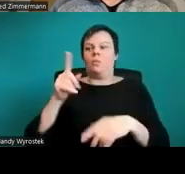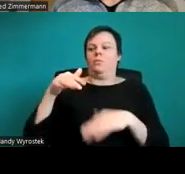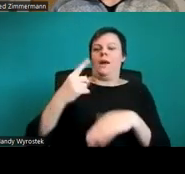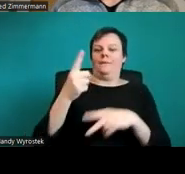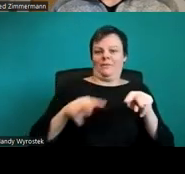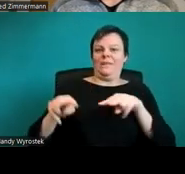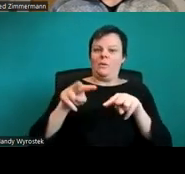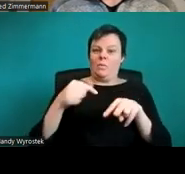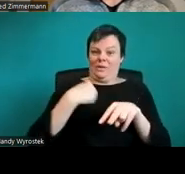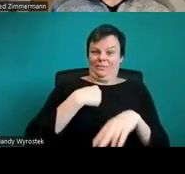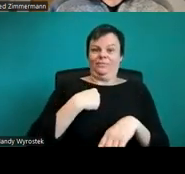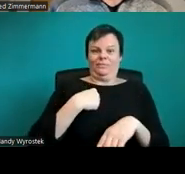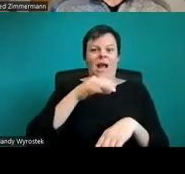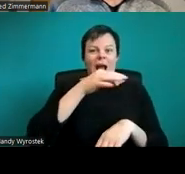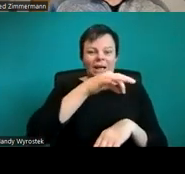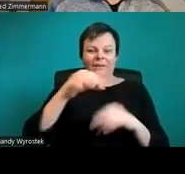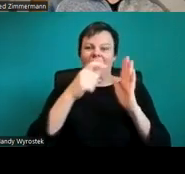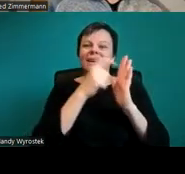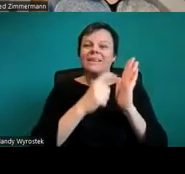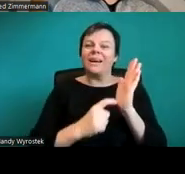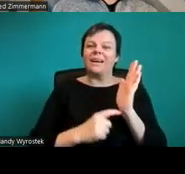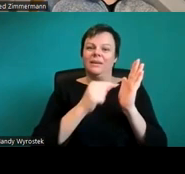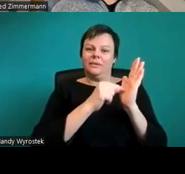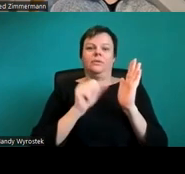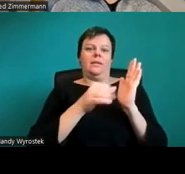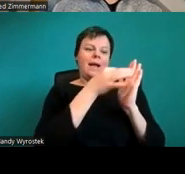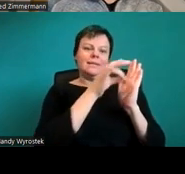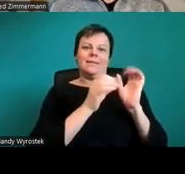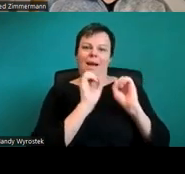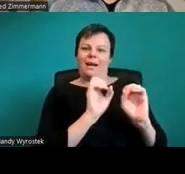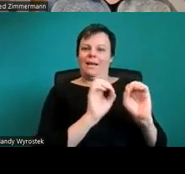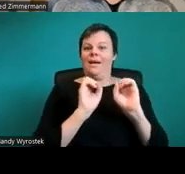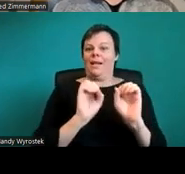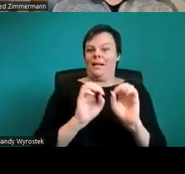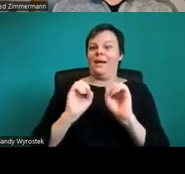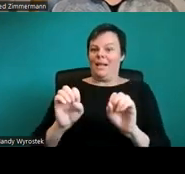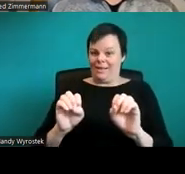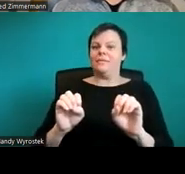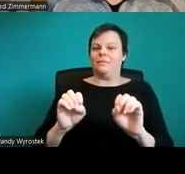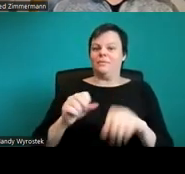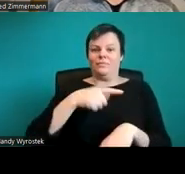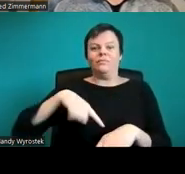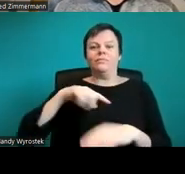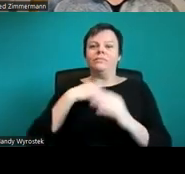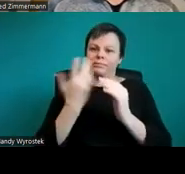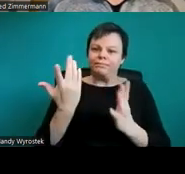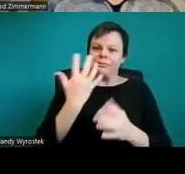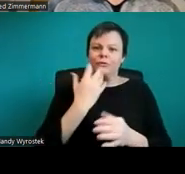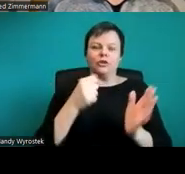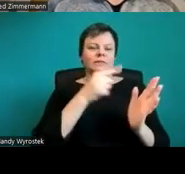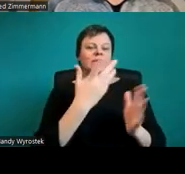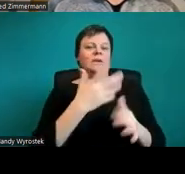Kompetenzzentrum aus Schulungen an. Können Sie uns gerne auch anschreiben oder auf unserer Website nachschauen, wenn Sie da